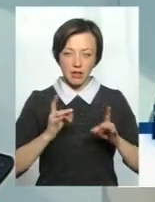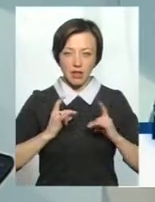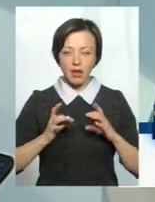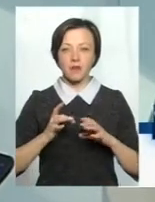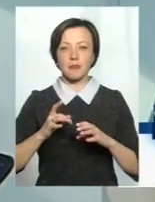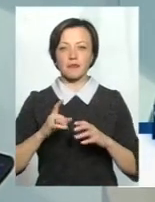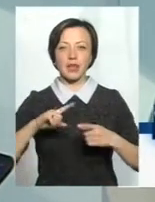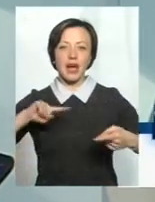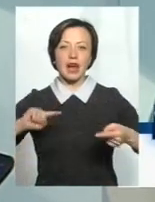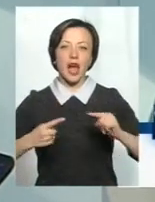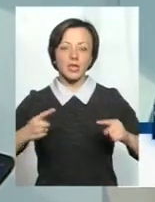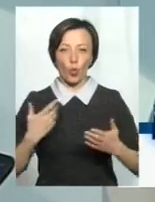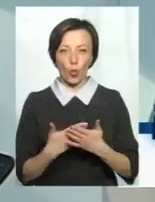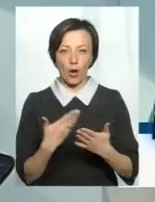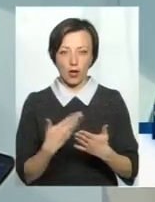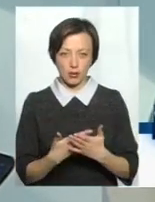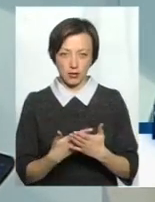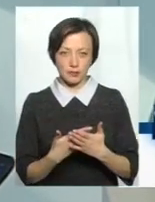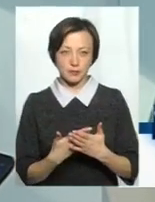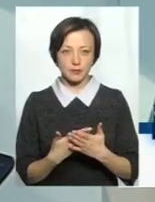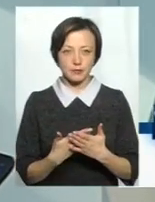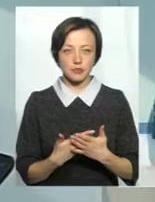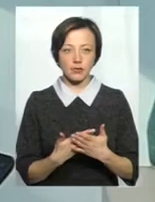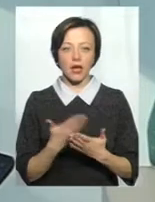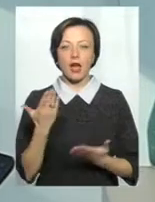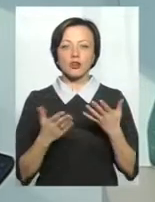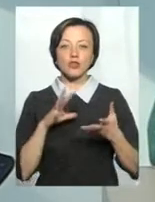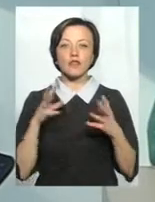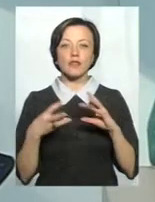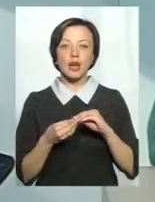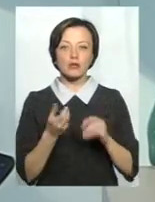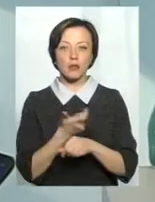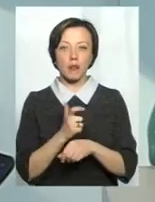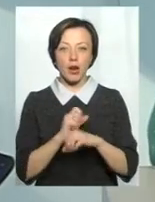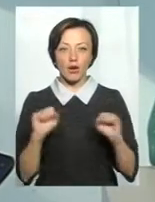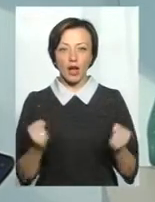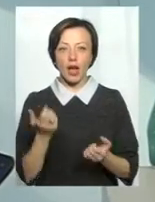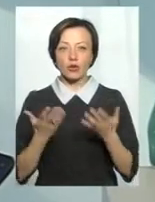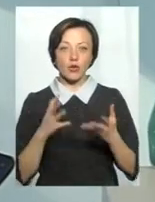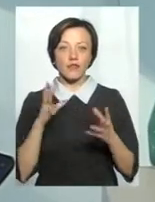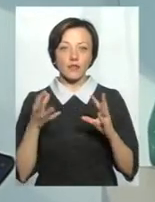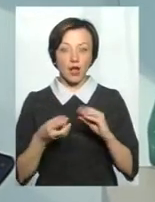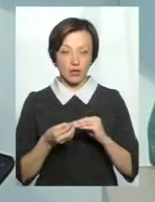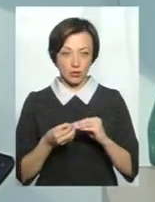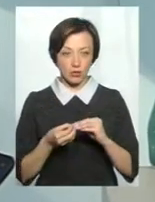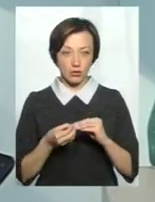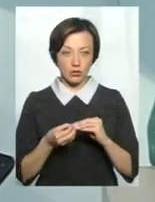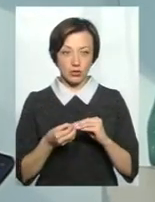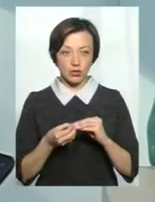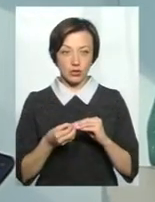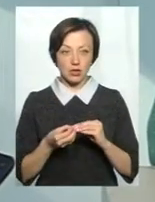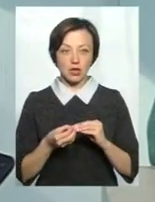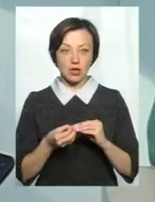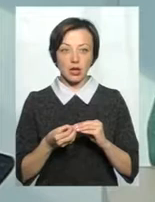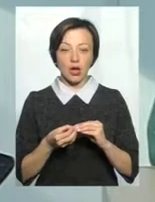радикуліти, якщо це внаслідок переохолодження. Тому що якщо внаслідок такого